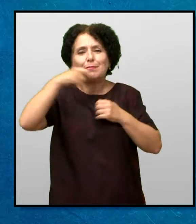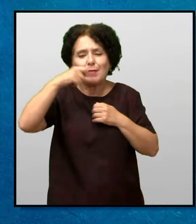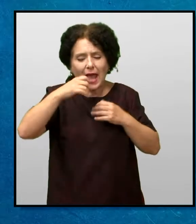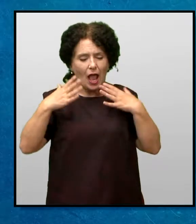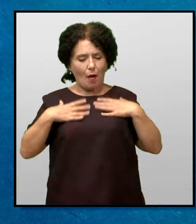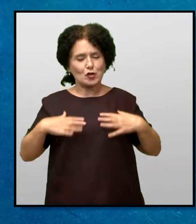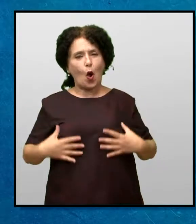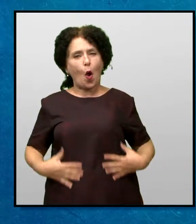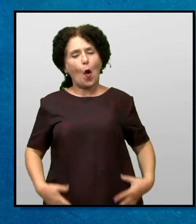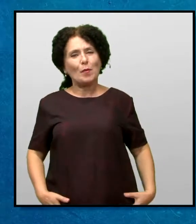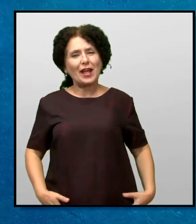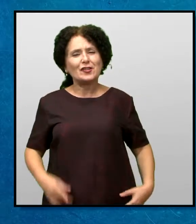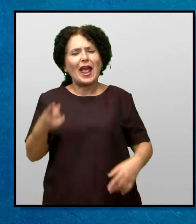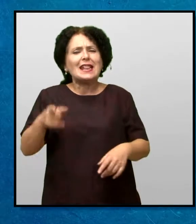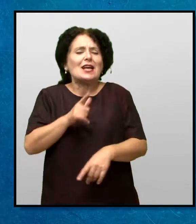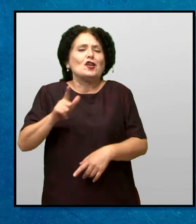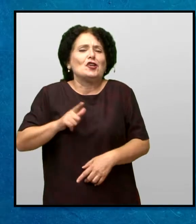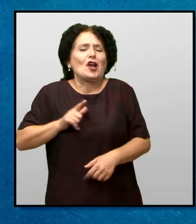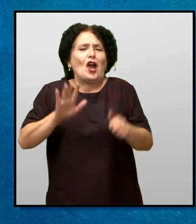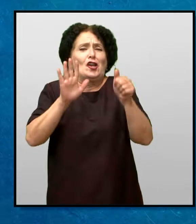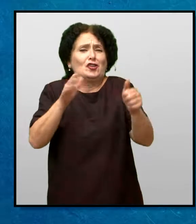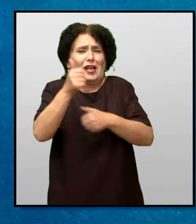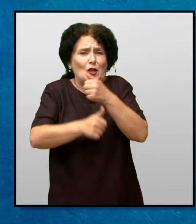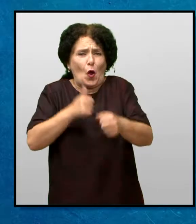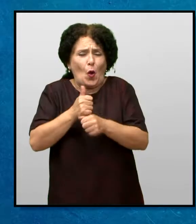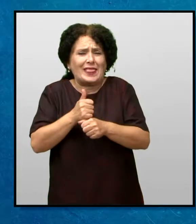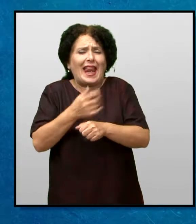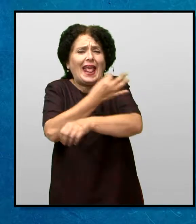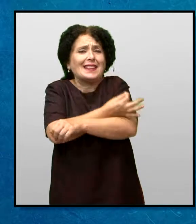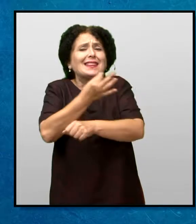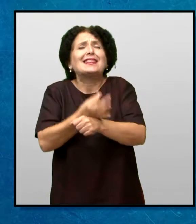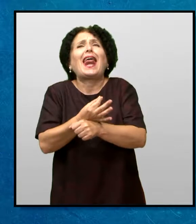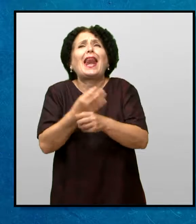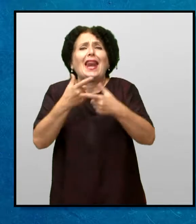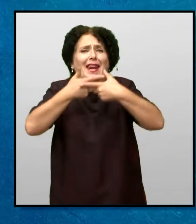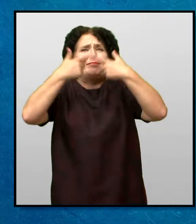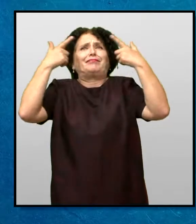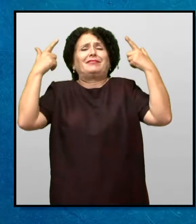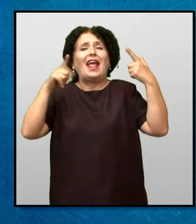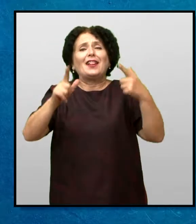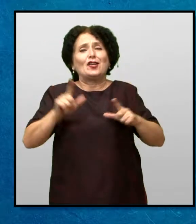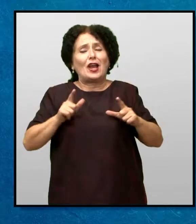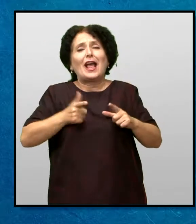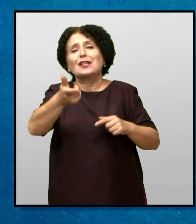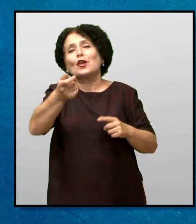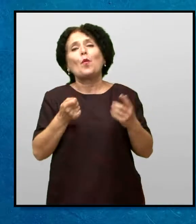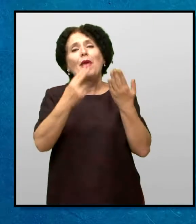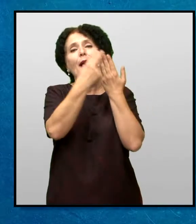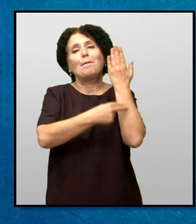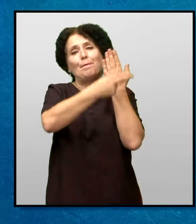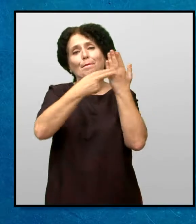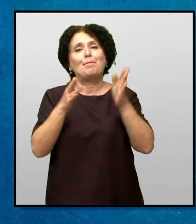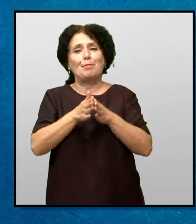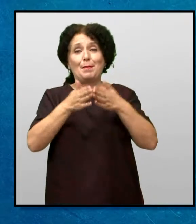облече Таа тој ден го чекаше повеќе од шест години Дента таа требаше да ја добија својата Библија